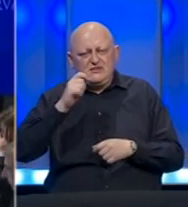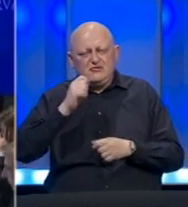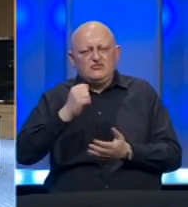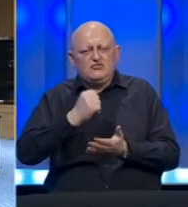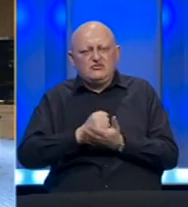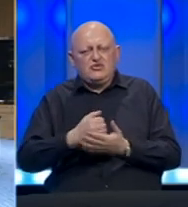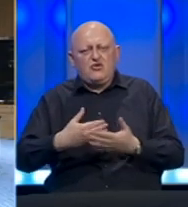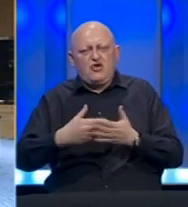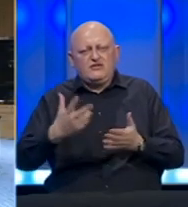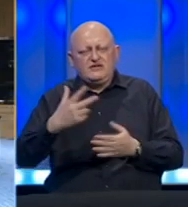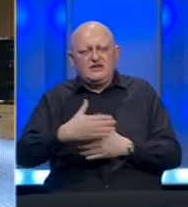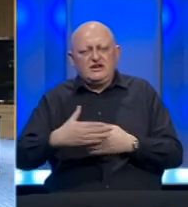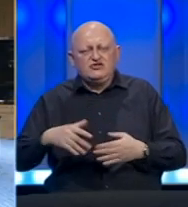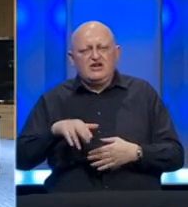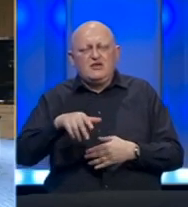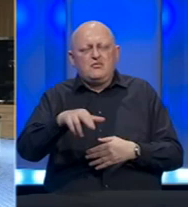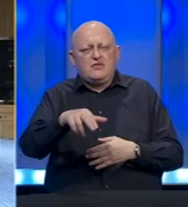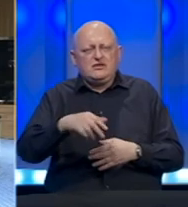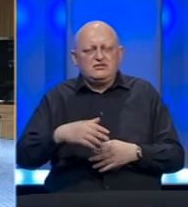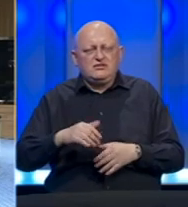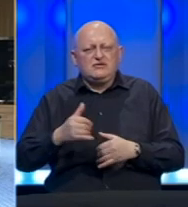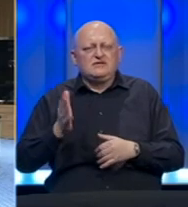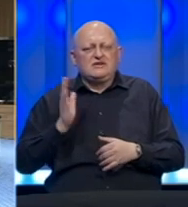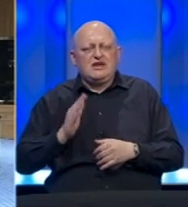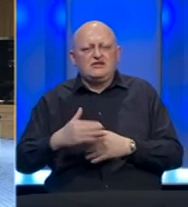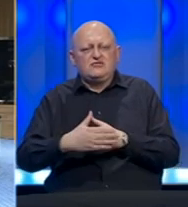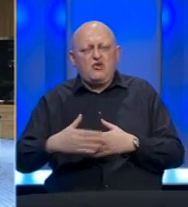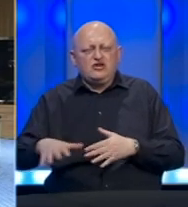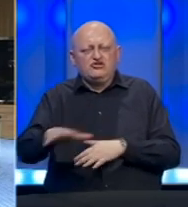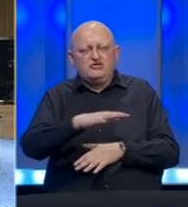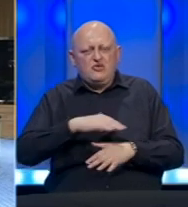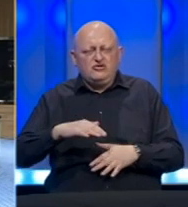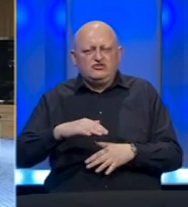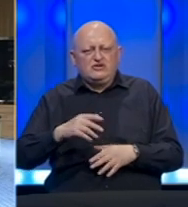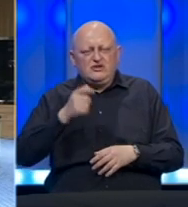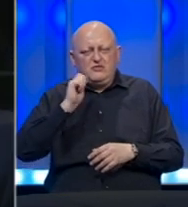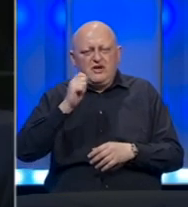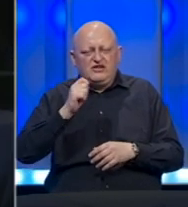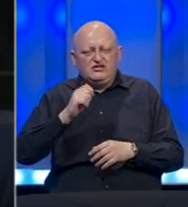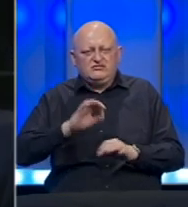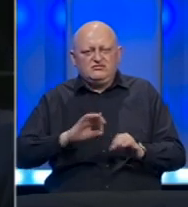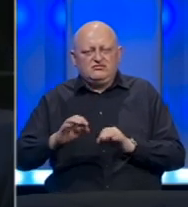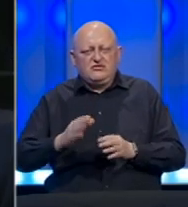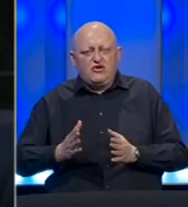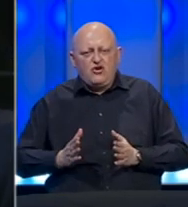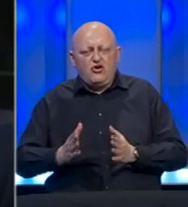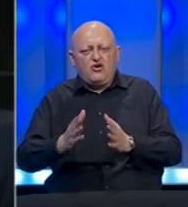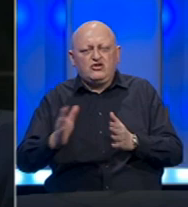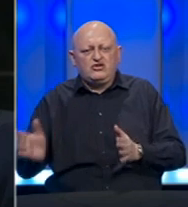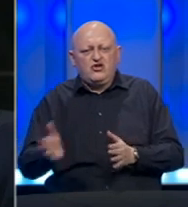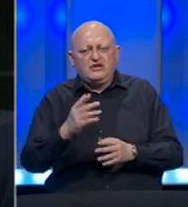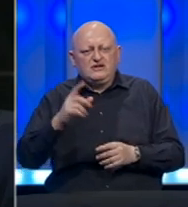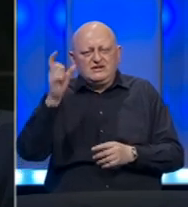potvrdili su otvaranje tri granična prelaza za građane pograničnih područja. Mađarska će formirati koridor za odlazak